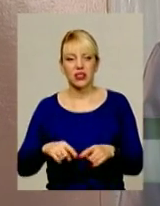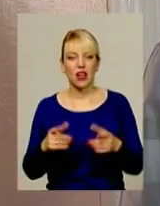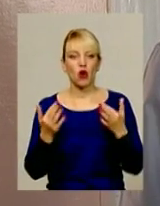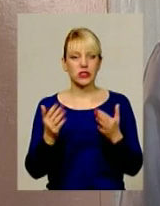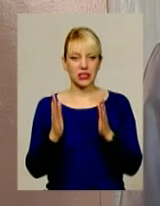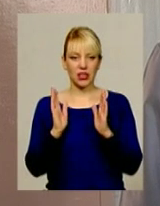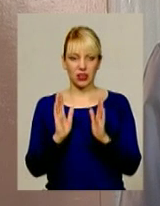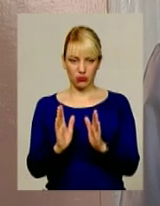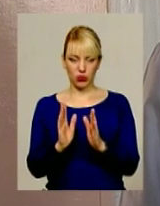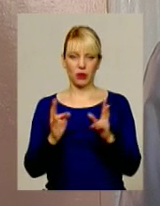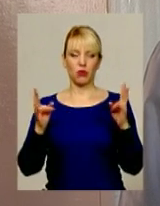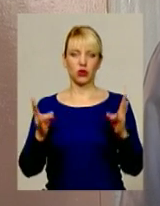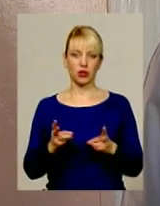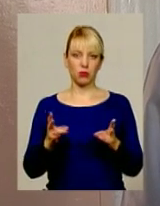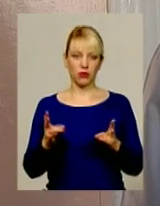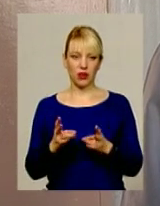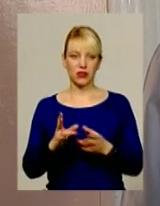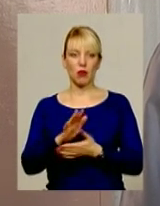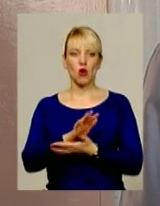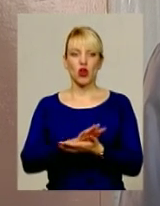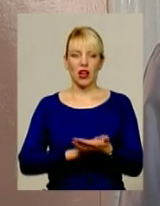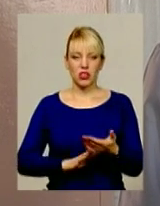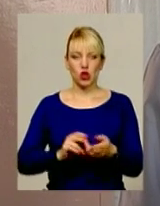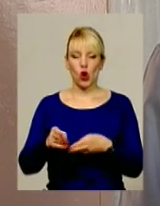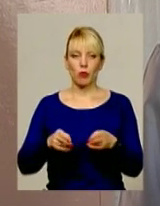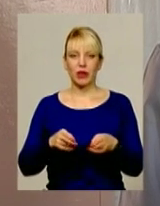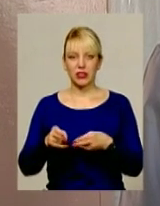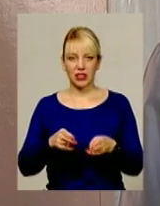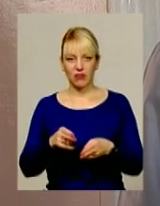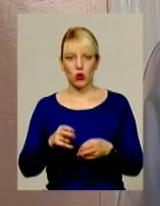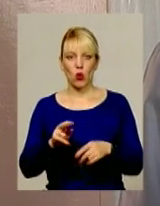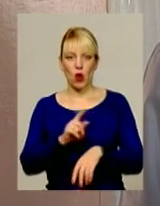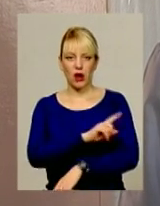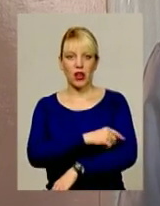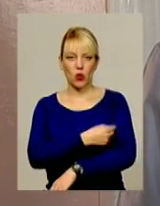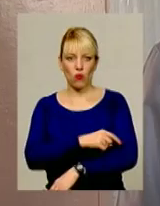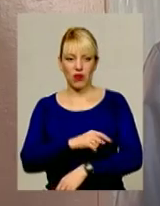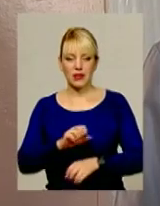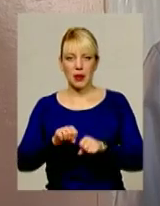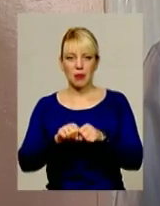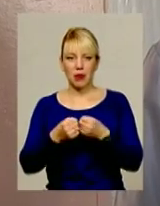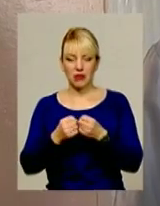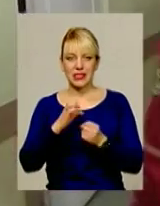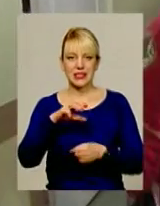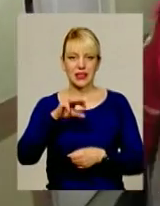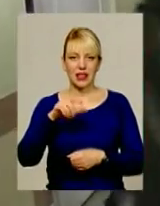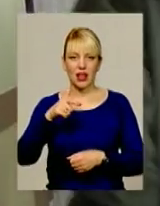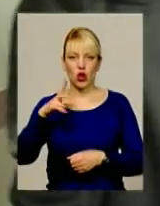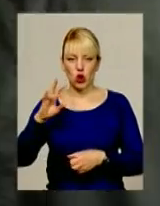потребувати подальшого оперативного лікування, перелому стегнової кістки.